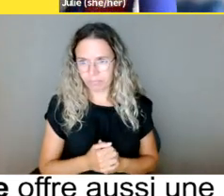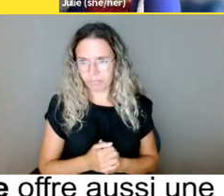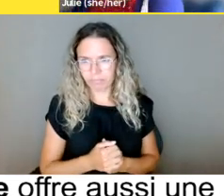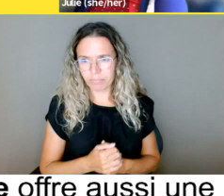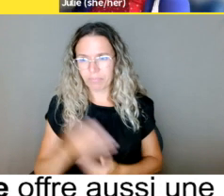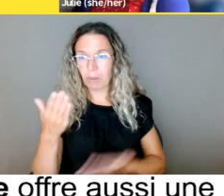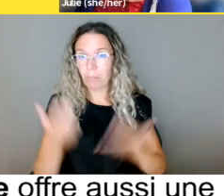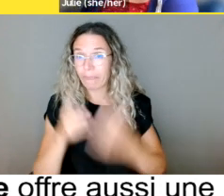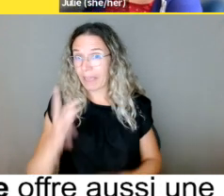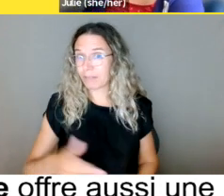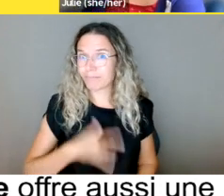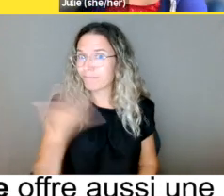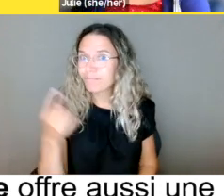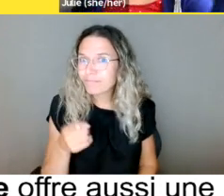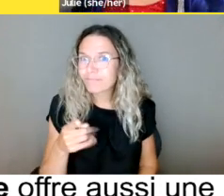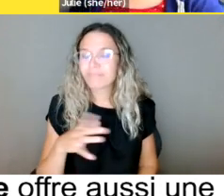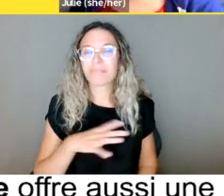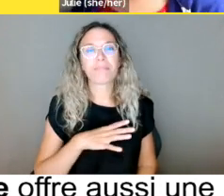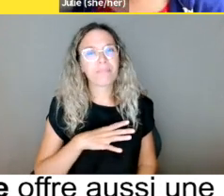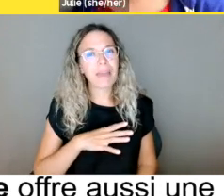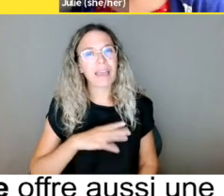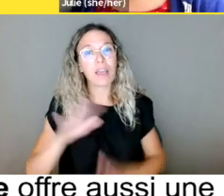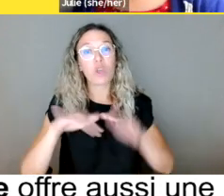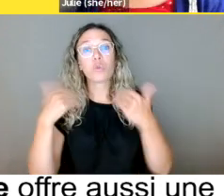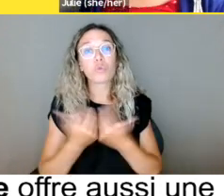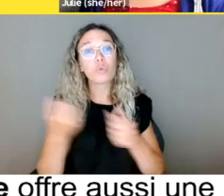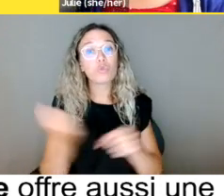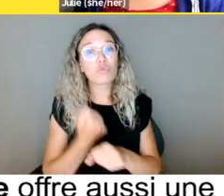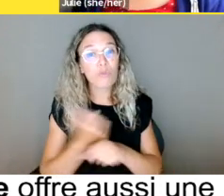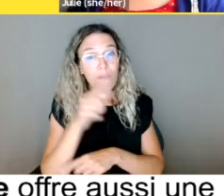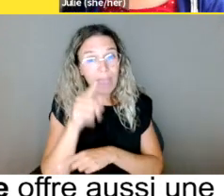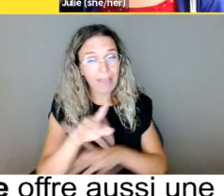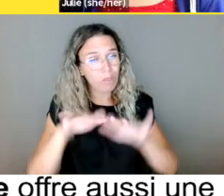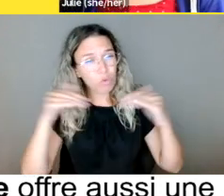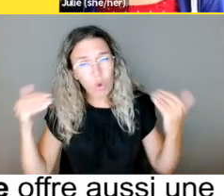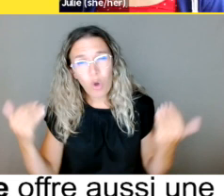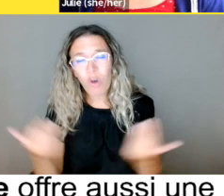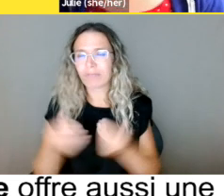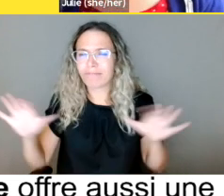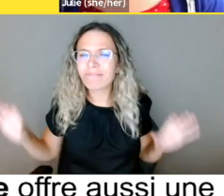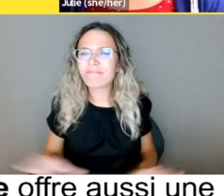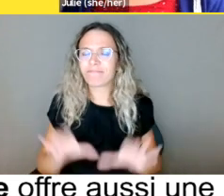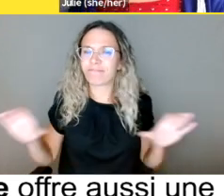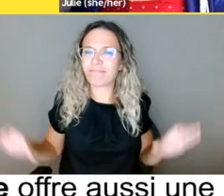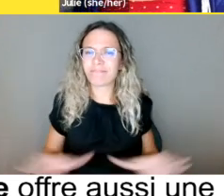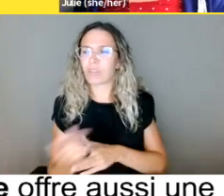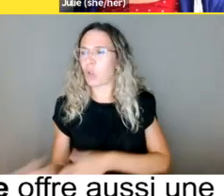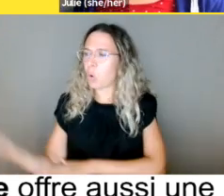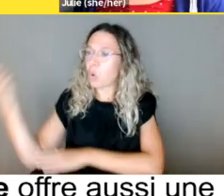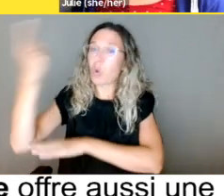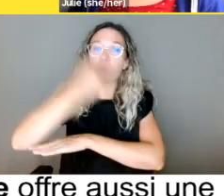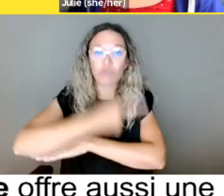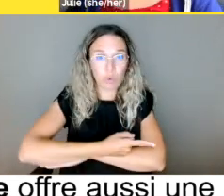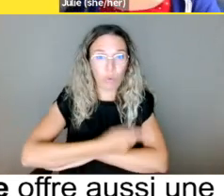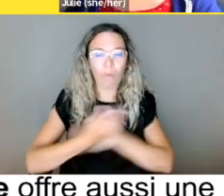pas signé de contrat, ça, ça n'applique pas à moi. Par contre, vous ne réalisez peut-être pas,